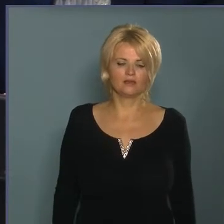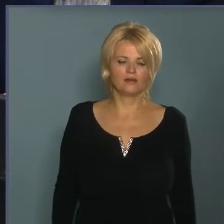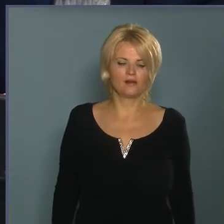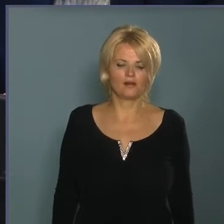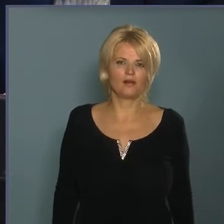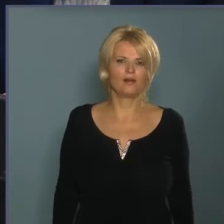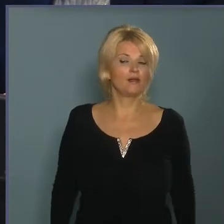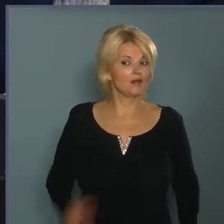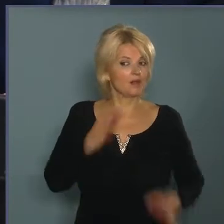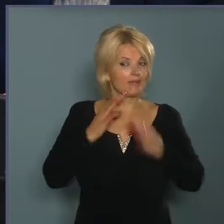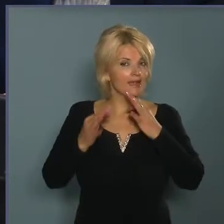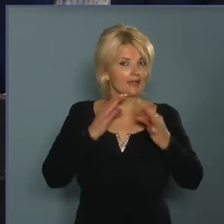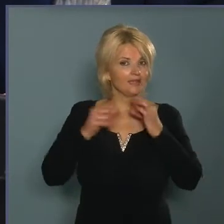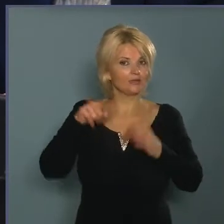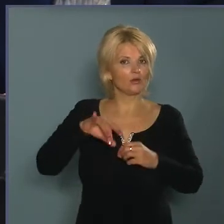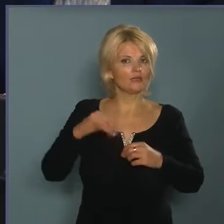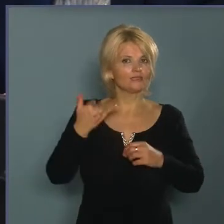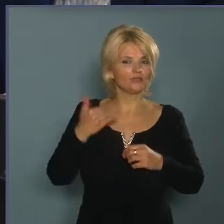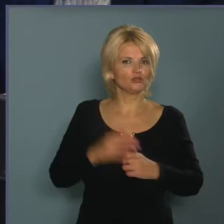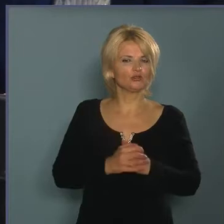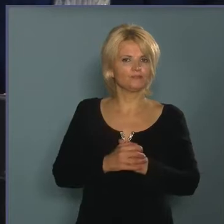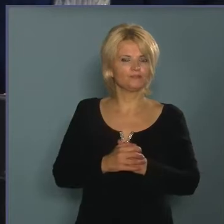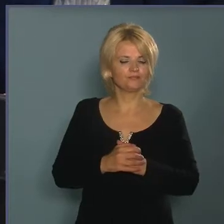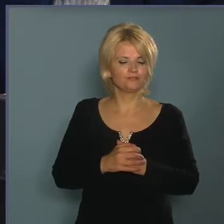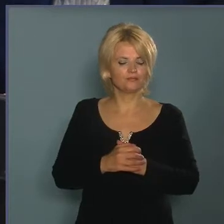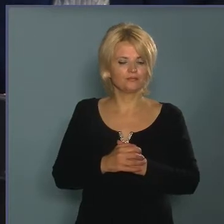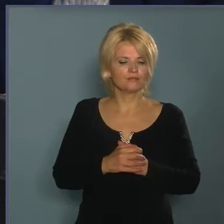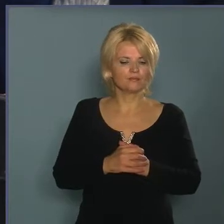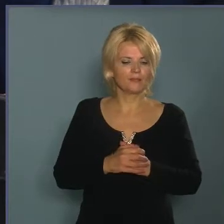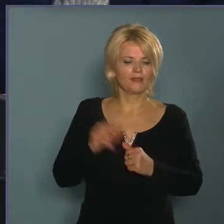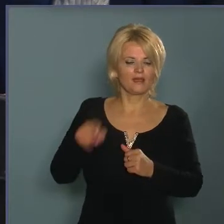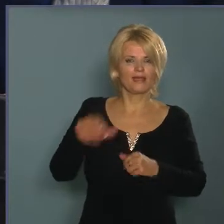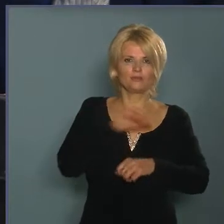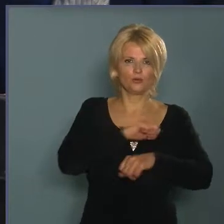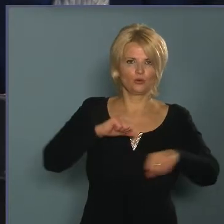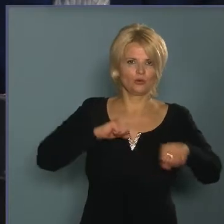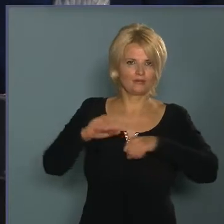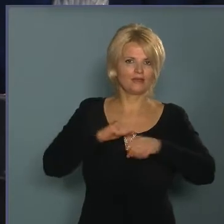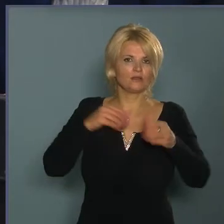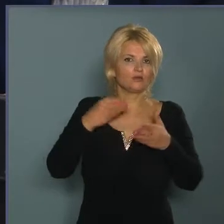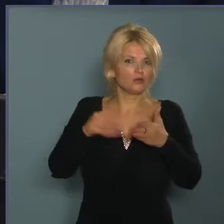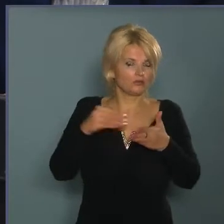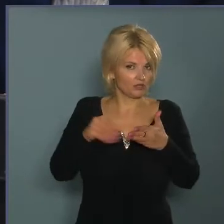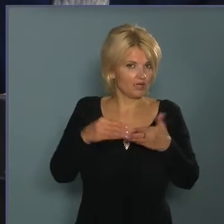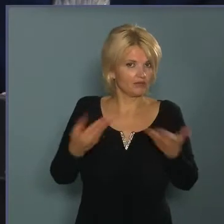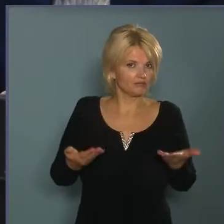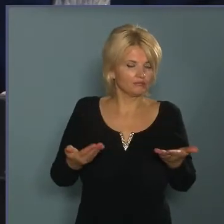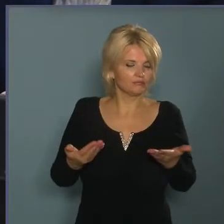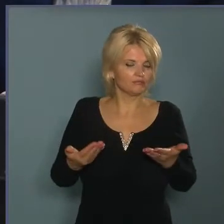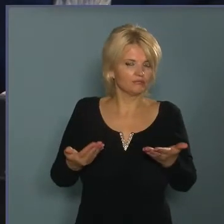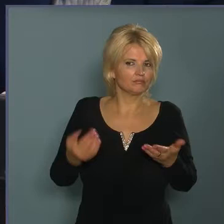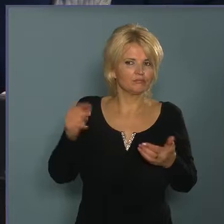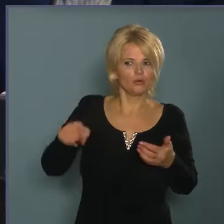Azt is megkérdeztük egyébként, és nyilván a kérdésben benne volt, hogy minden az önkormányzat költségére történik, tehát hogy